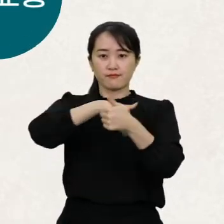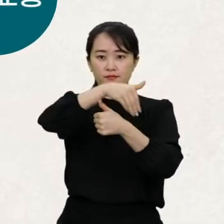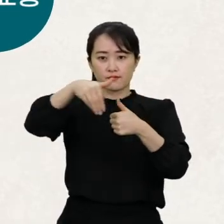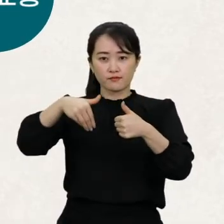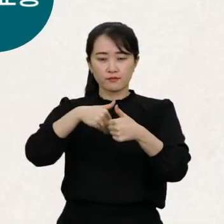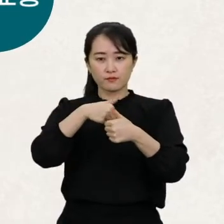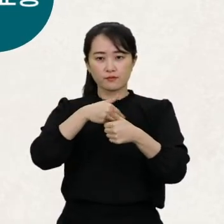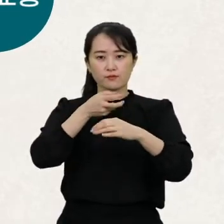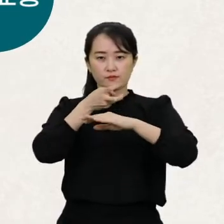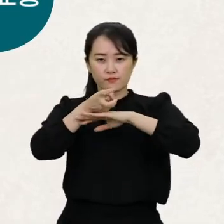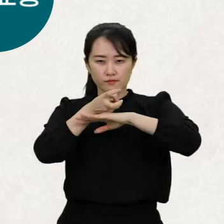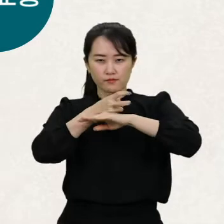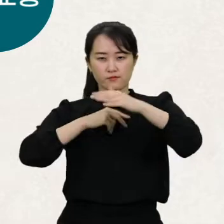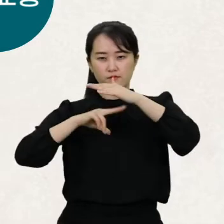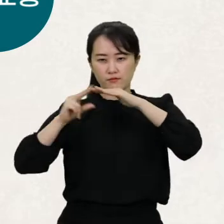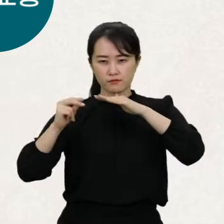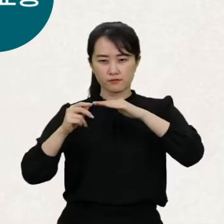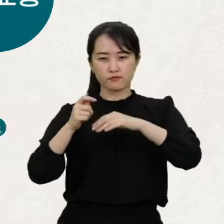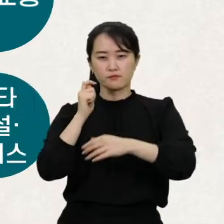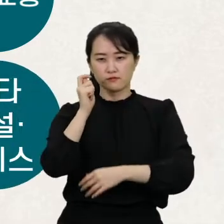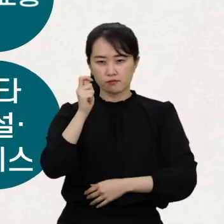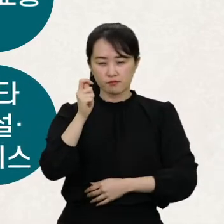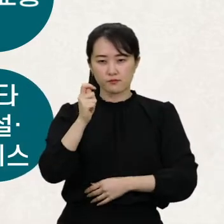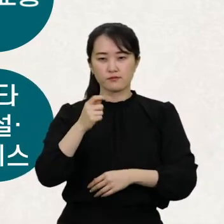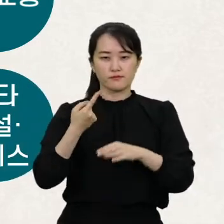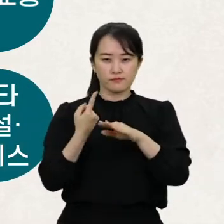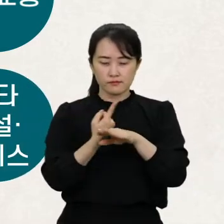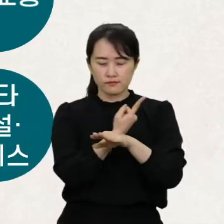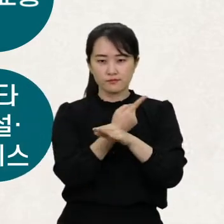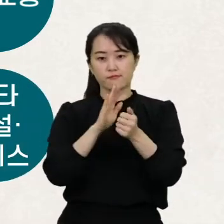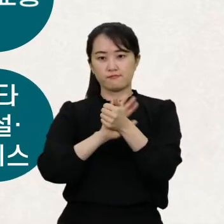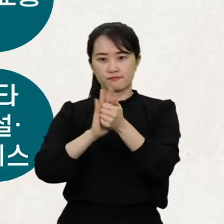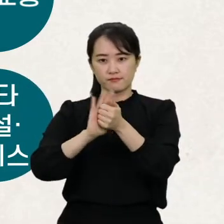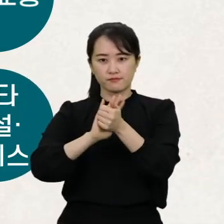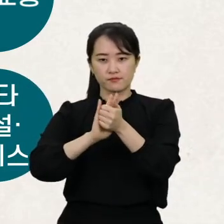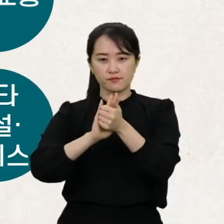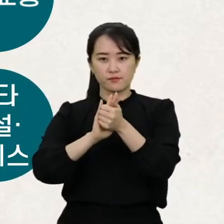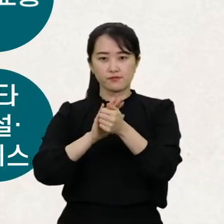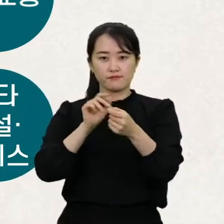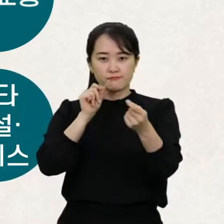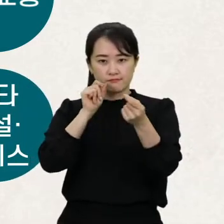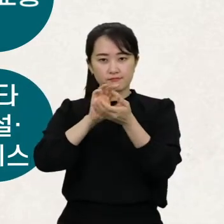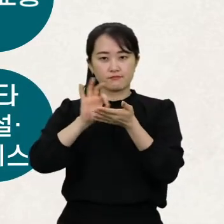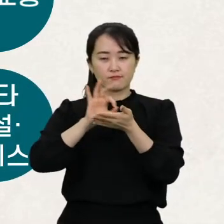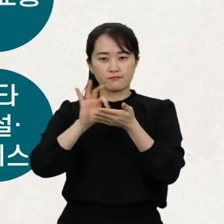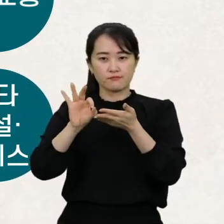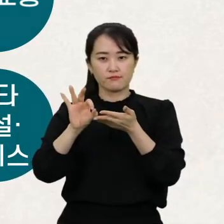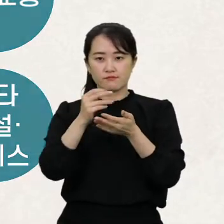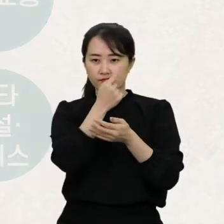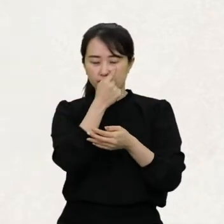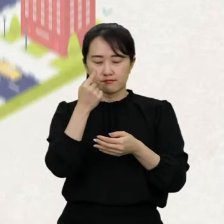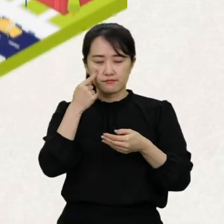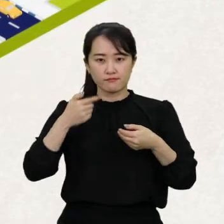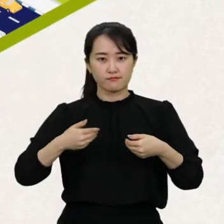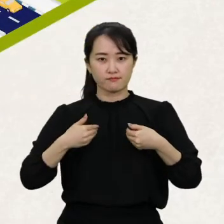대중교통, 정보통신, 기타 시설이나 서비스에 접근할 수 있도록 보장해야 하고,